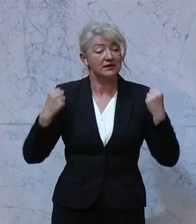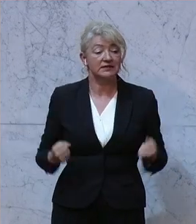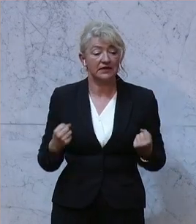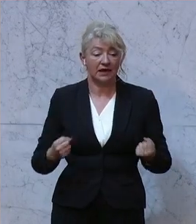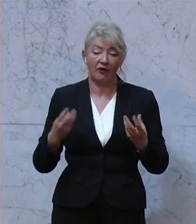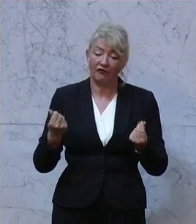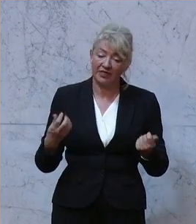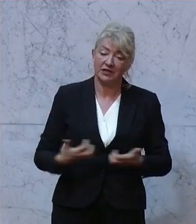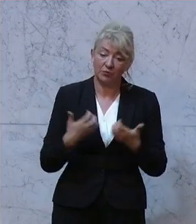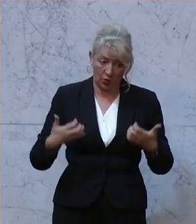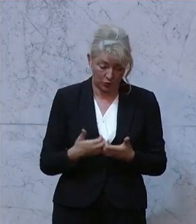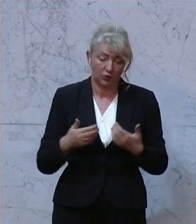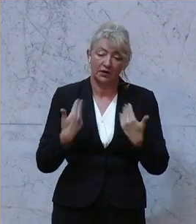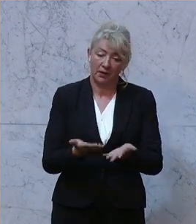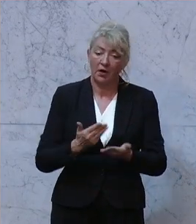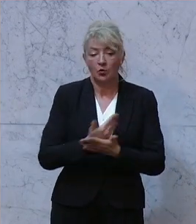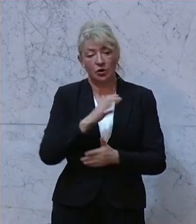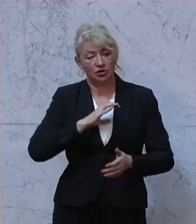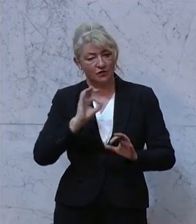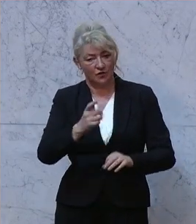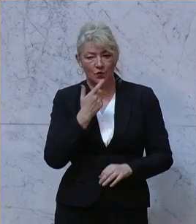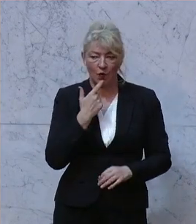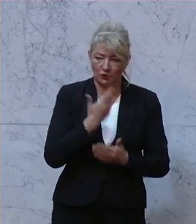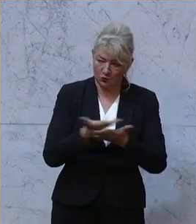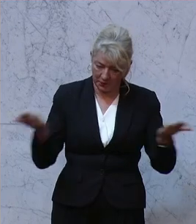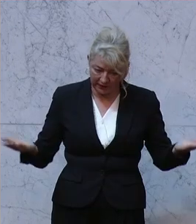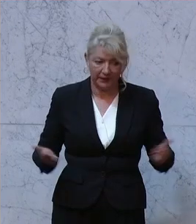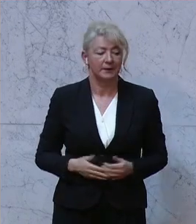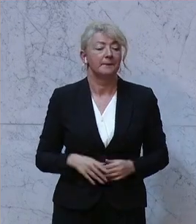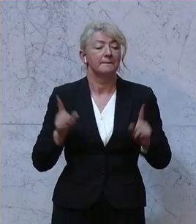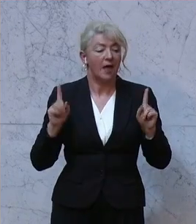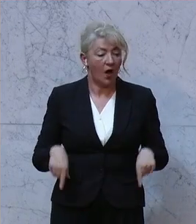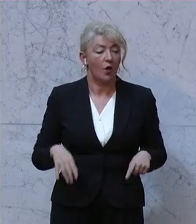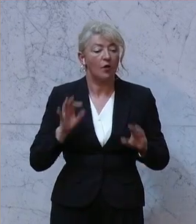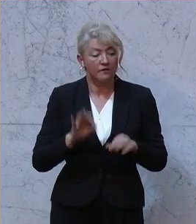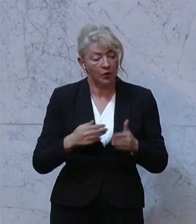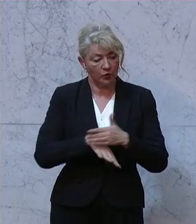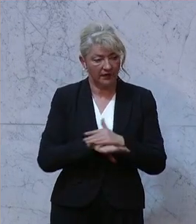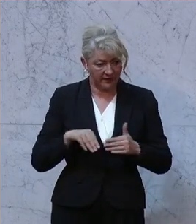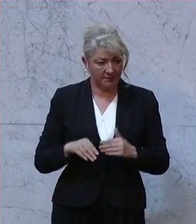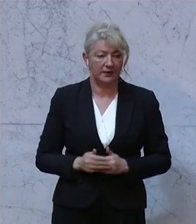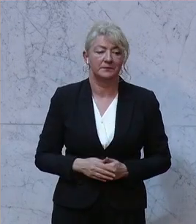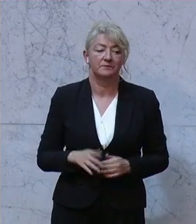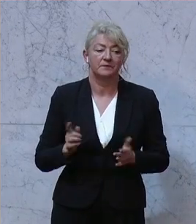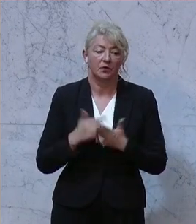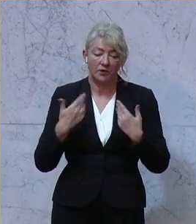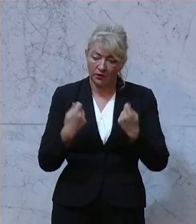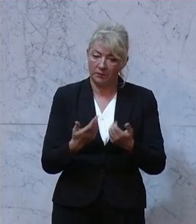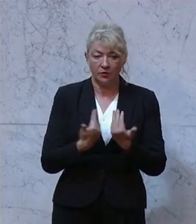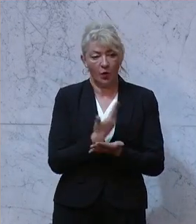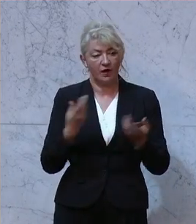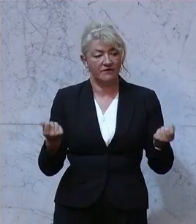Finanzprodukte bieten neue Chancen für Konsumentinnen und Konsumenten und auch für die Unternehmen und eröffnen neue